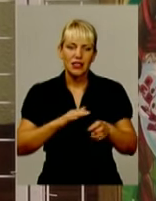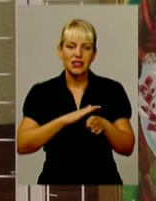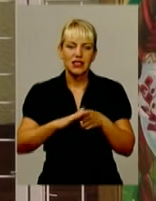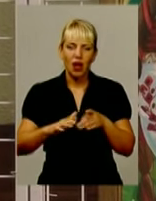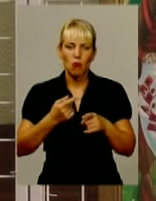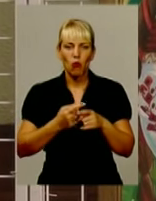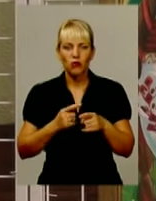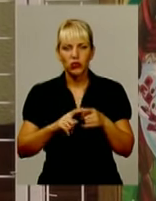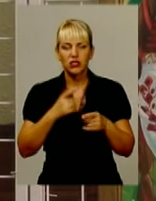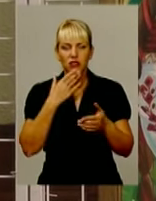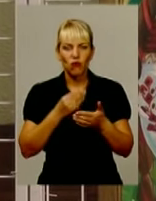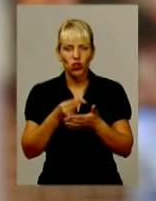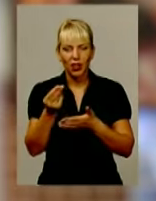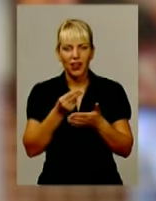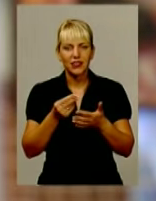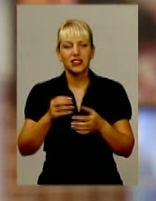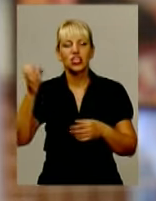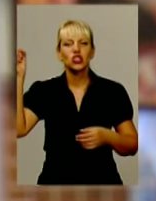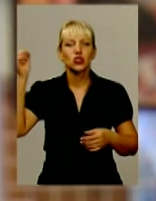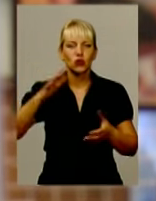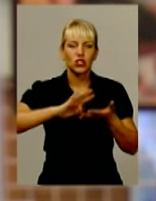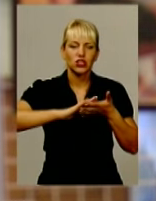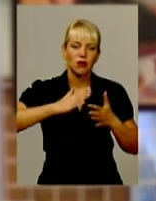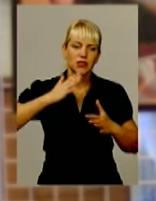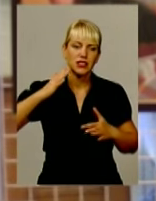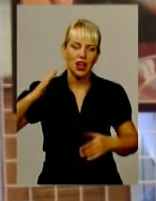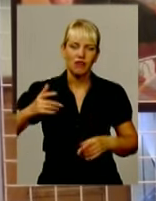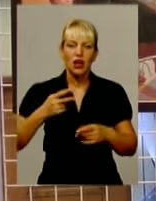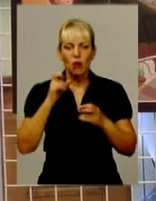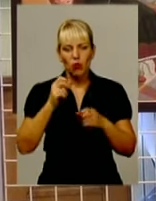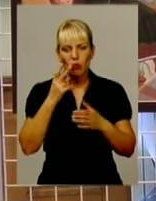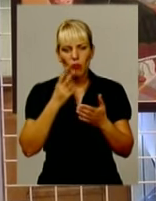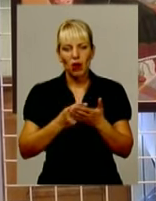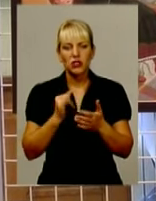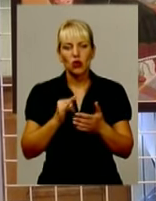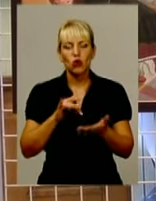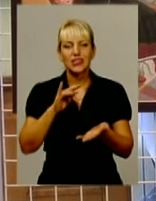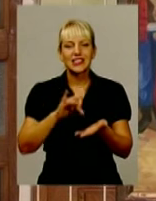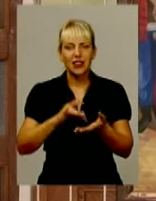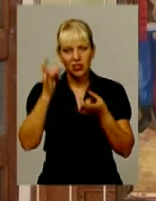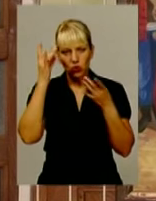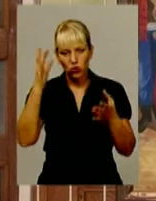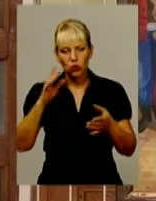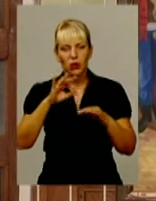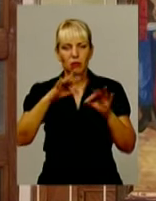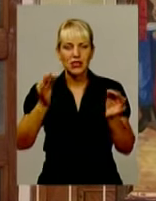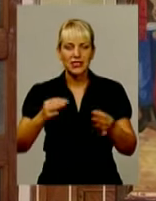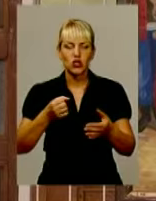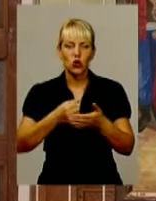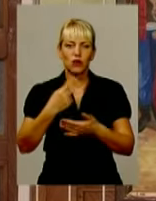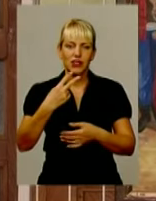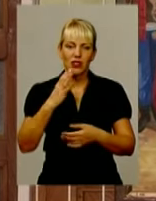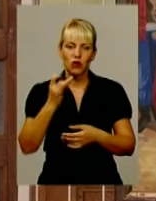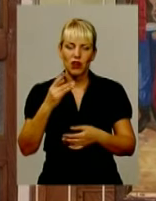Побачити роботи Людмили Кубай можна в обласному науково-методичному центрі культури і мистецтв до 20 вересня. Потім